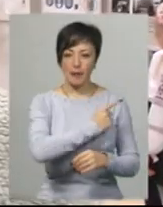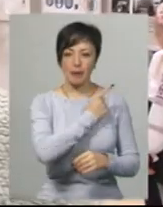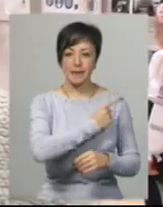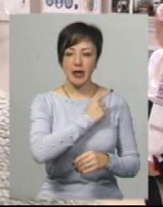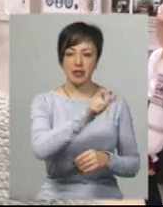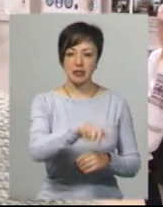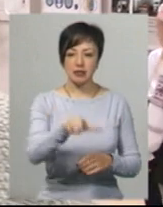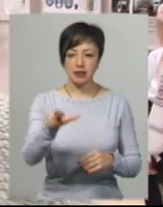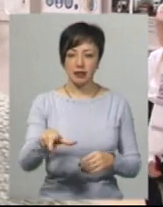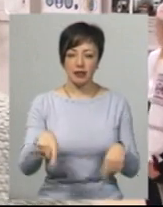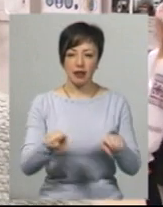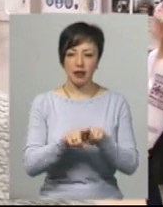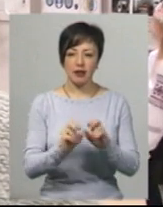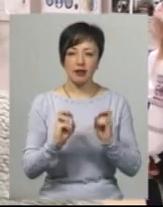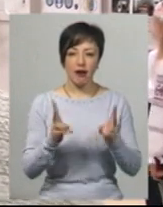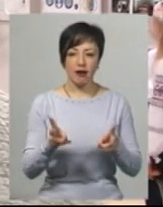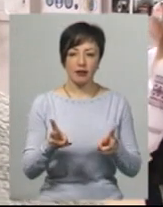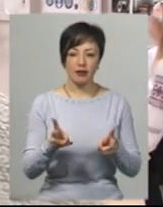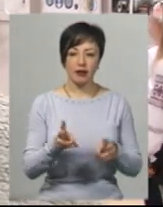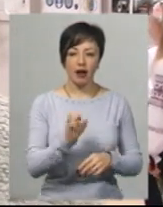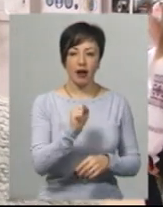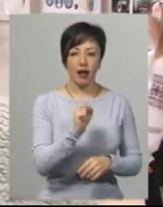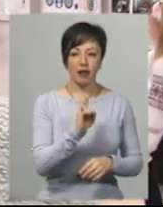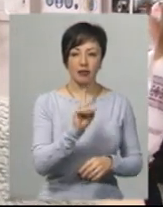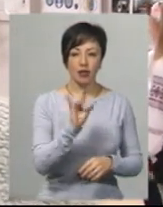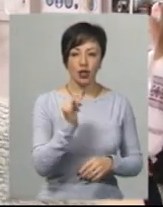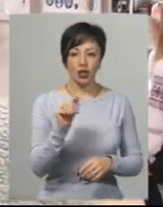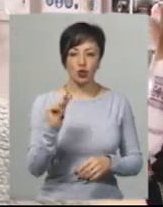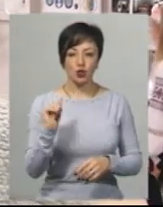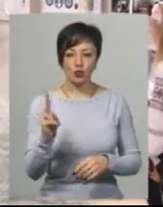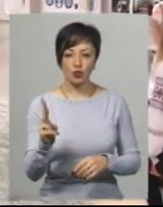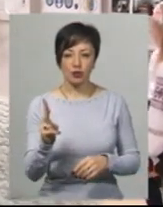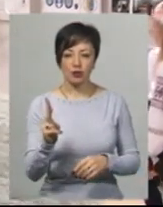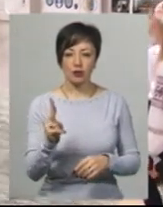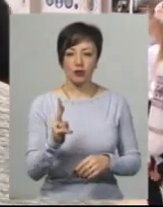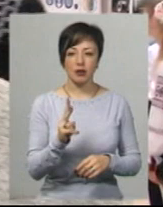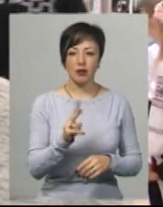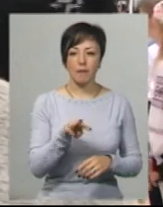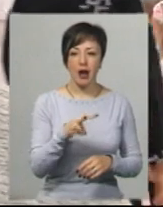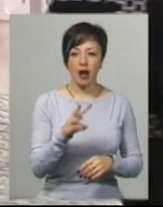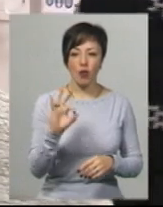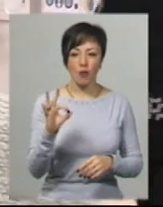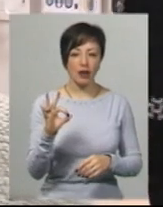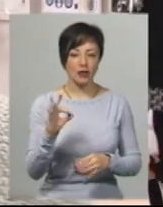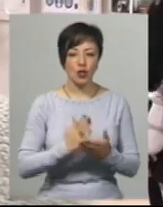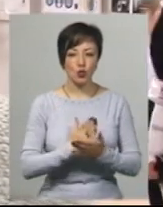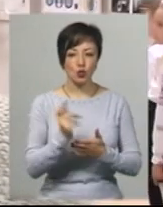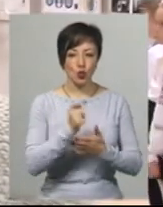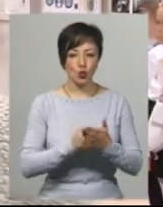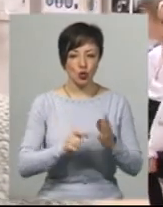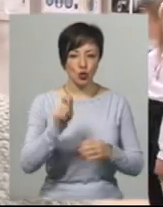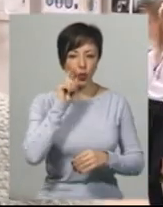такі як Андрійчук, Михайло Мирянич, заслужив художник України.